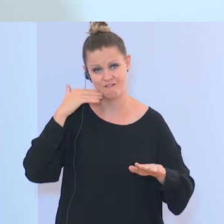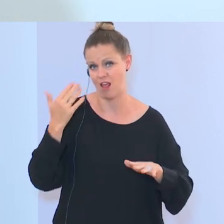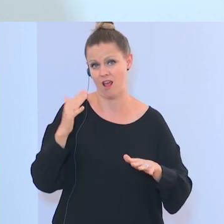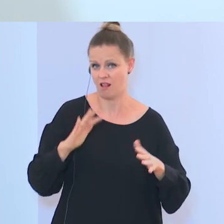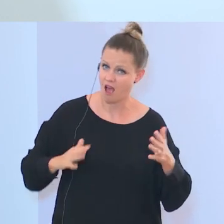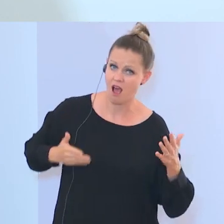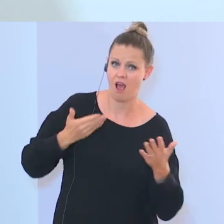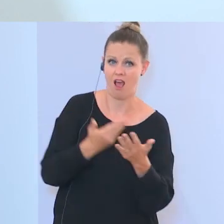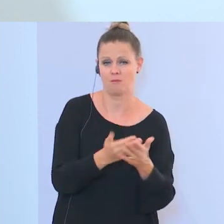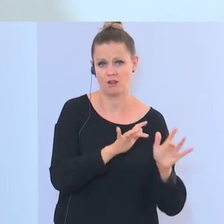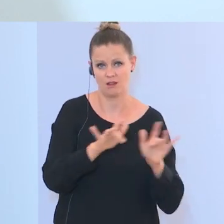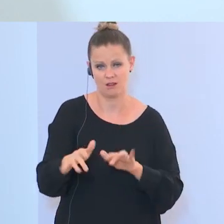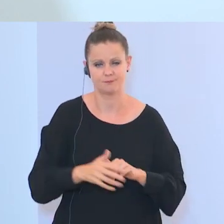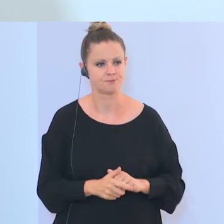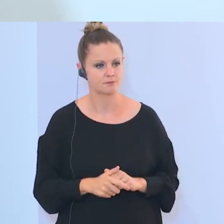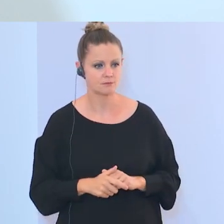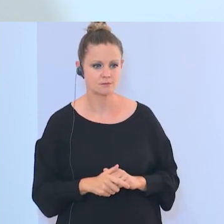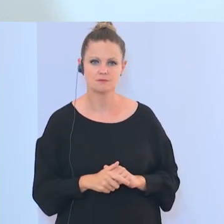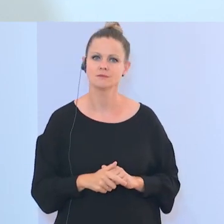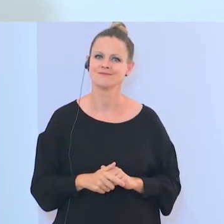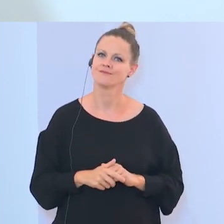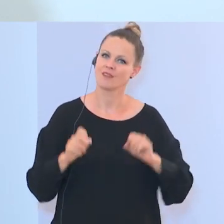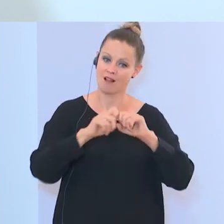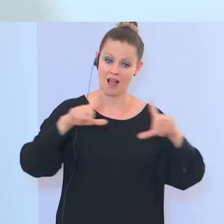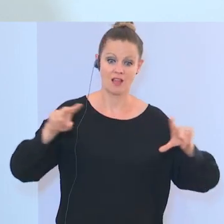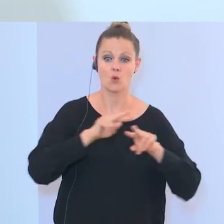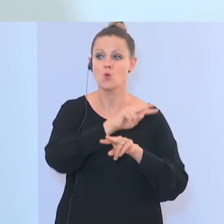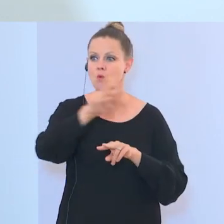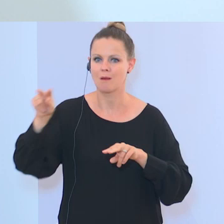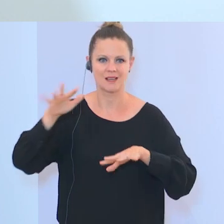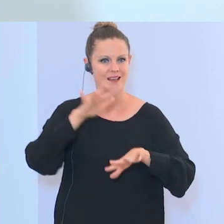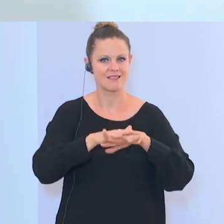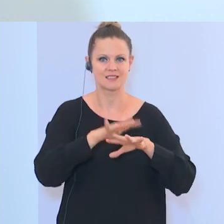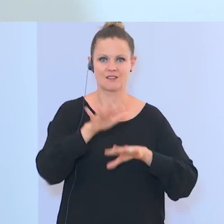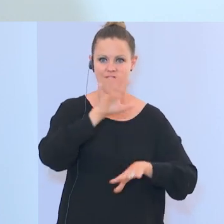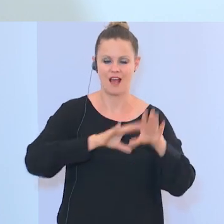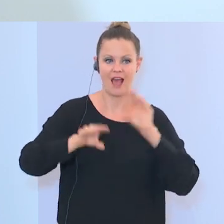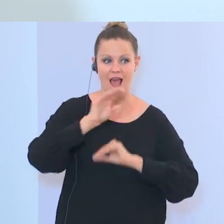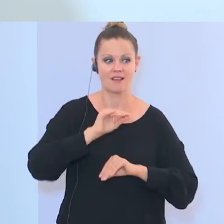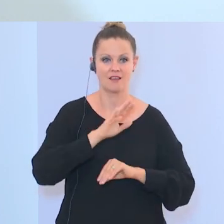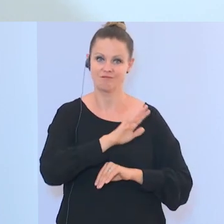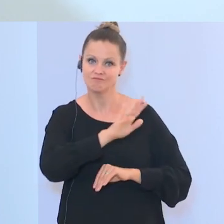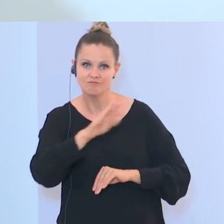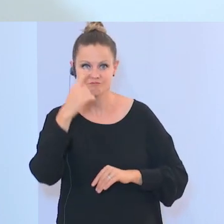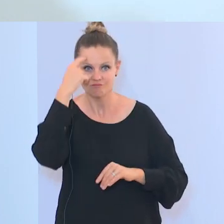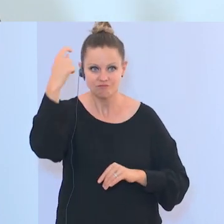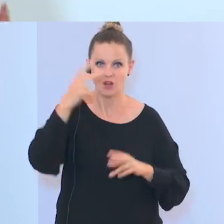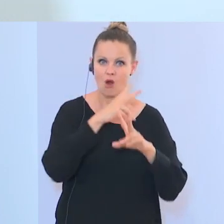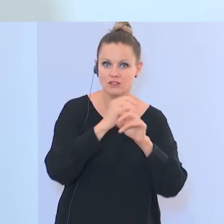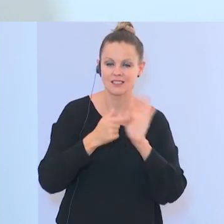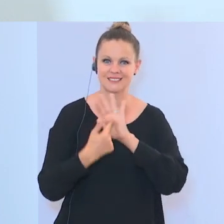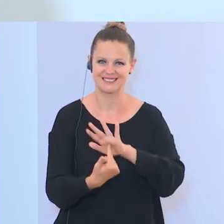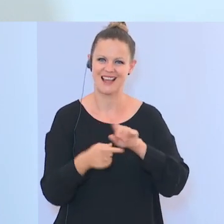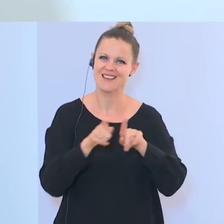Zum Zweiten die Überblickskarte über Netzwerke und Vereine, die Ideologien in Österreich vertreten, also eine Art